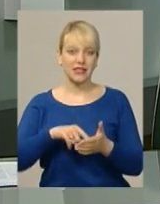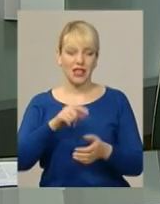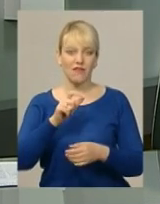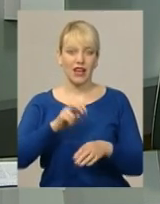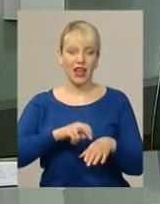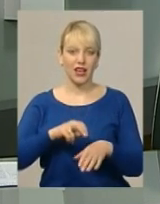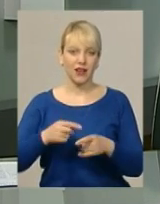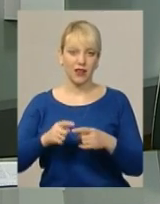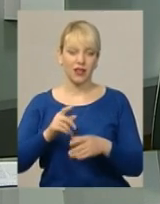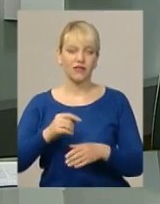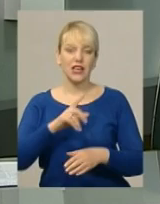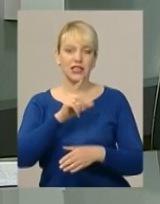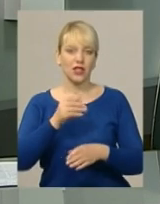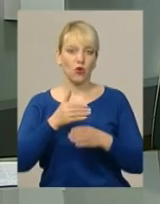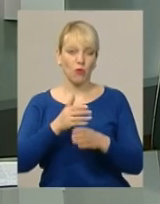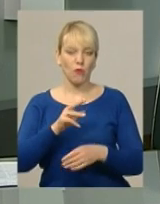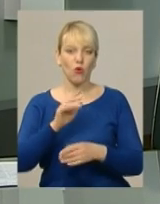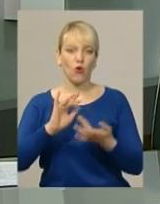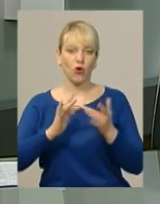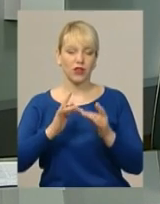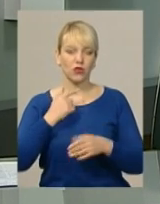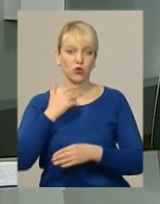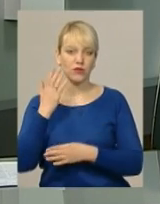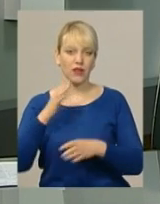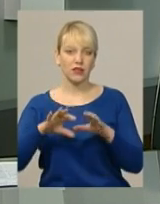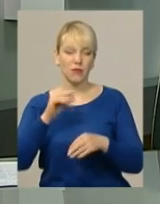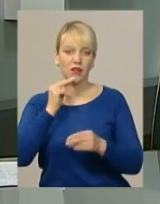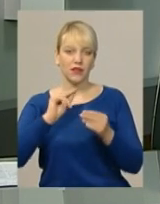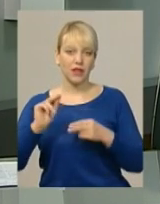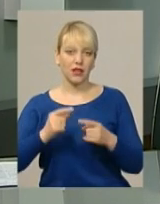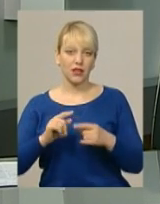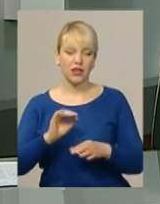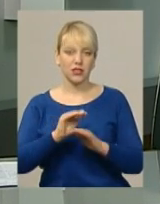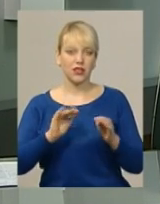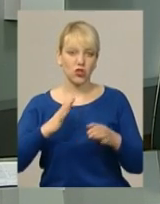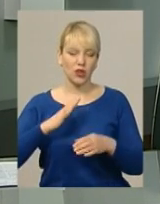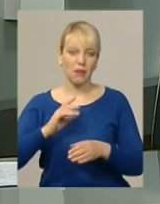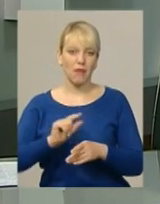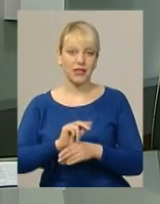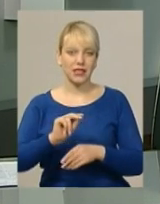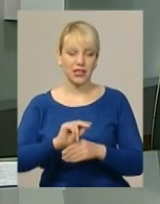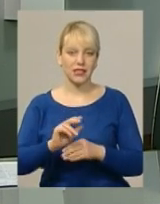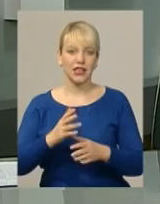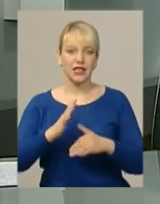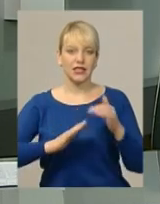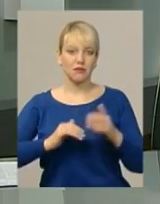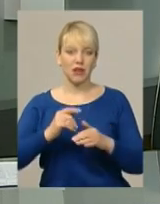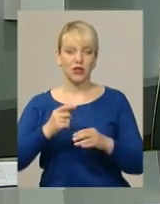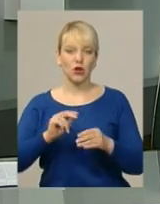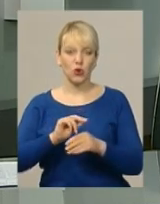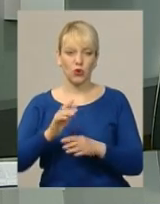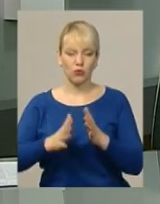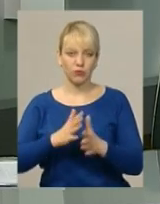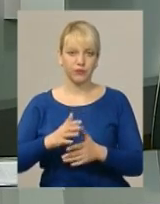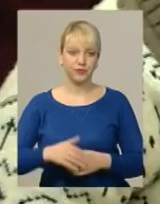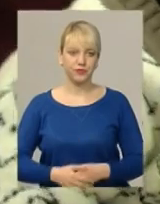онлайн-голосування обрали хмельницькі батьки. На маленьких же учасників свята чекали майстер-класи з хендмейду та міні-диско. Світлана Русіна